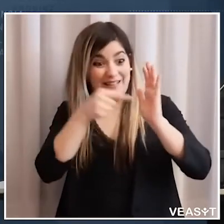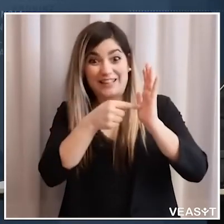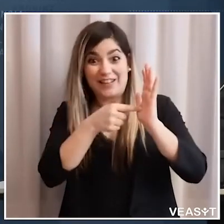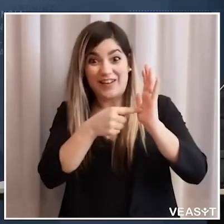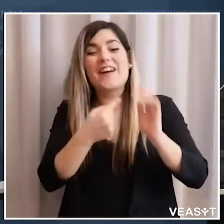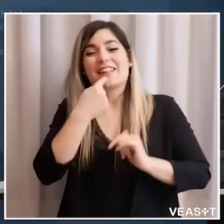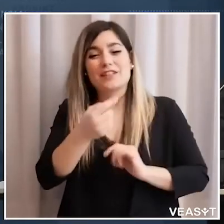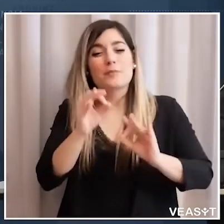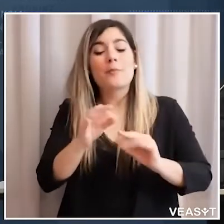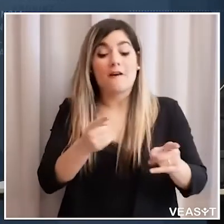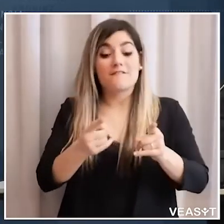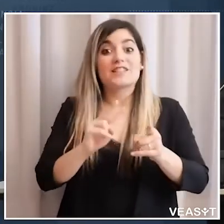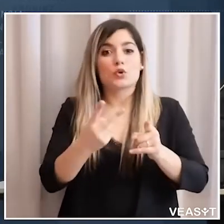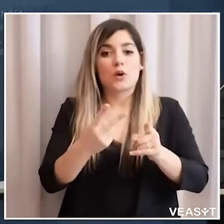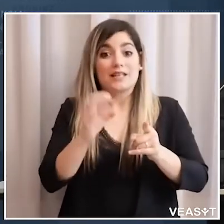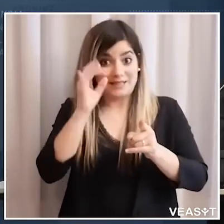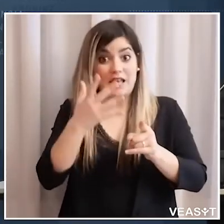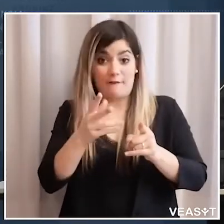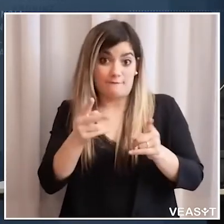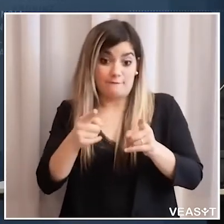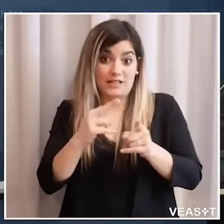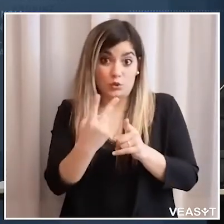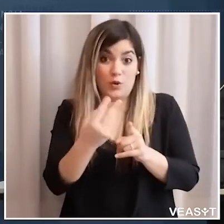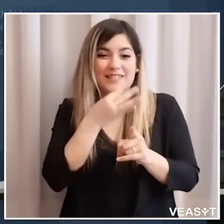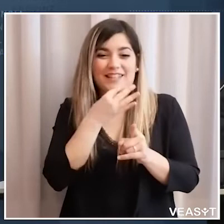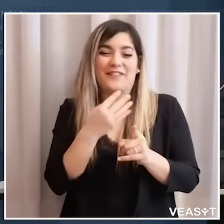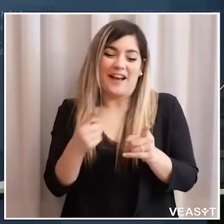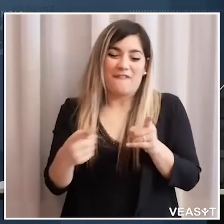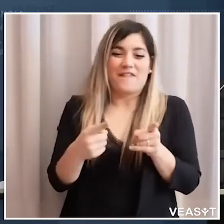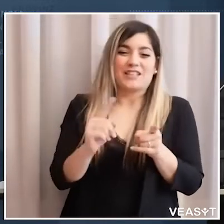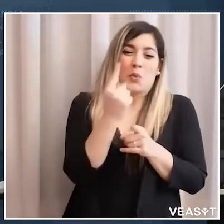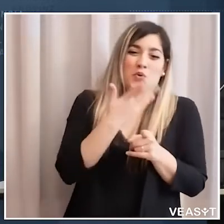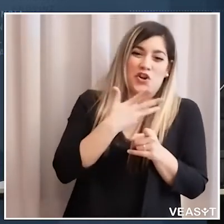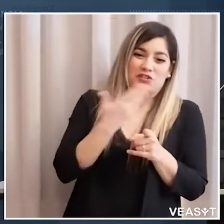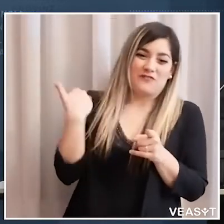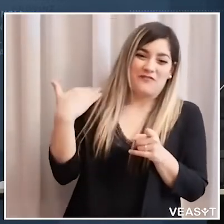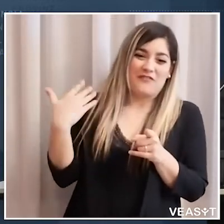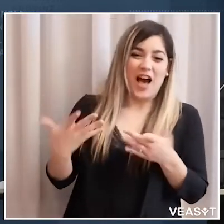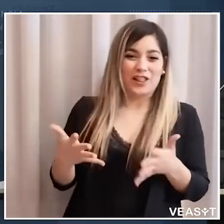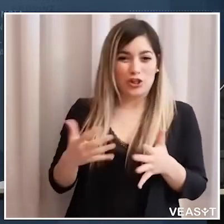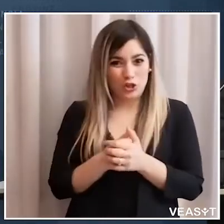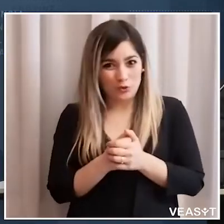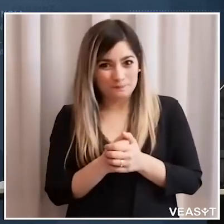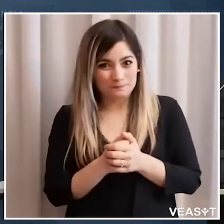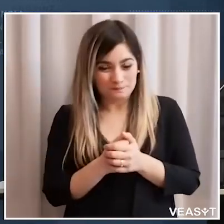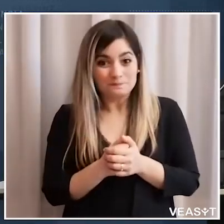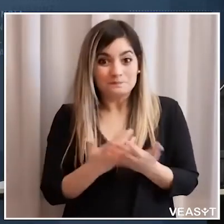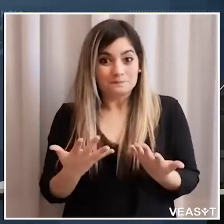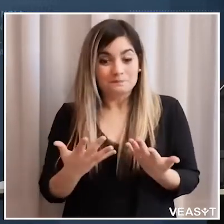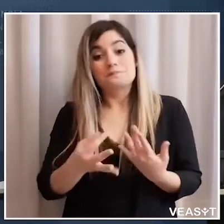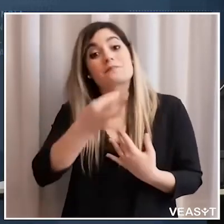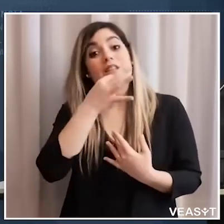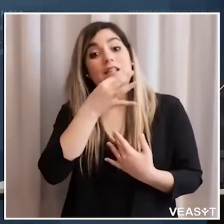fase 2 se esiste una fase 2 vuol dire che c'è stata una fase 1 la fase 1 la fase 1 è stata la fase che ha